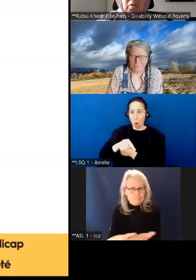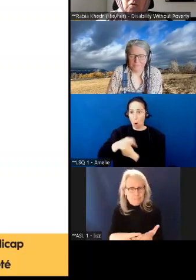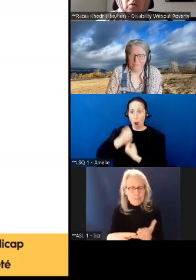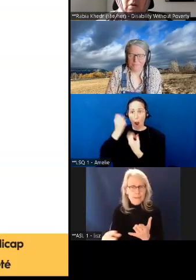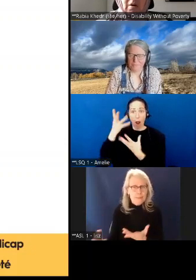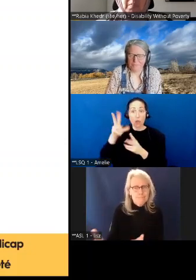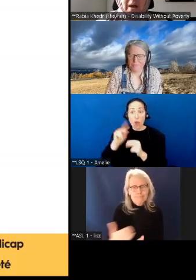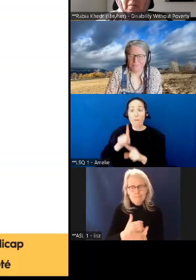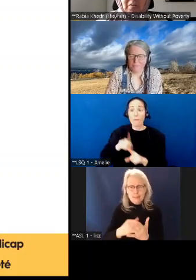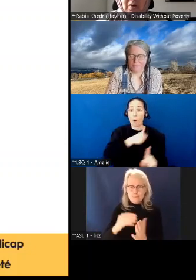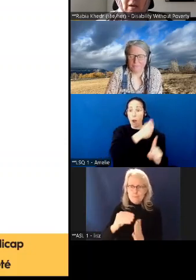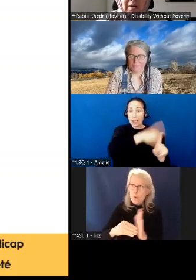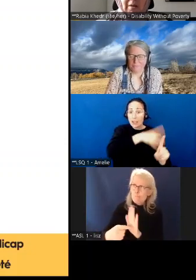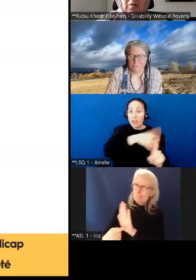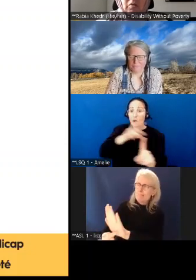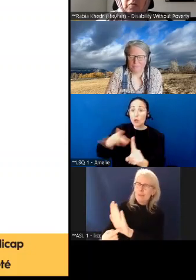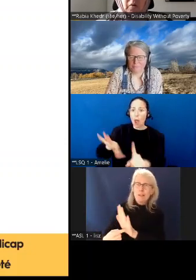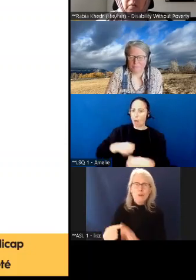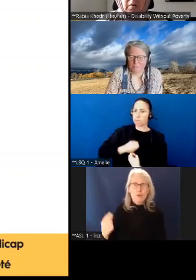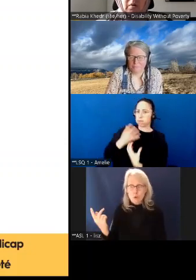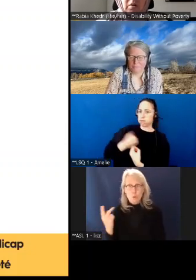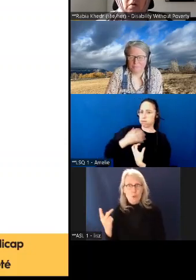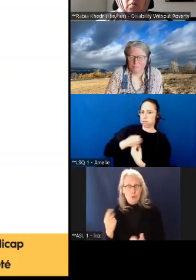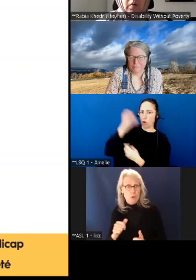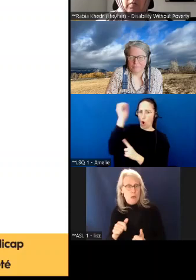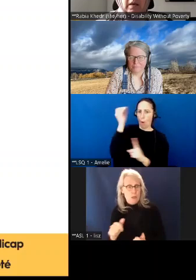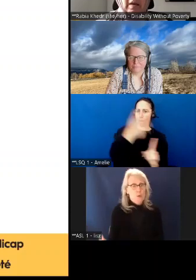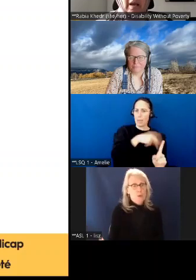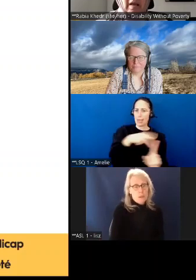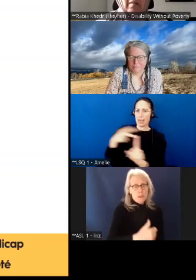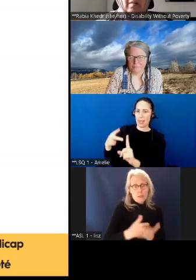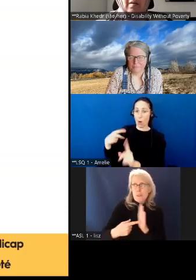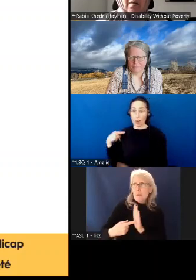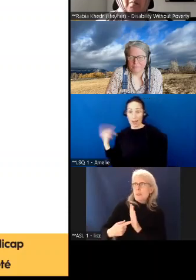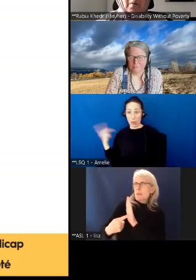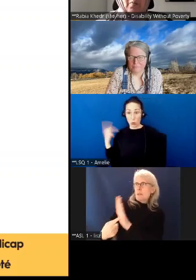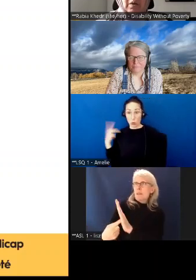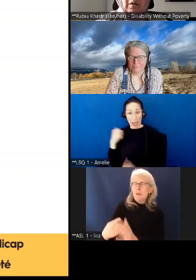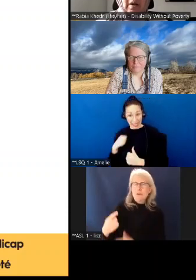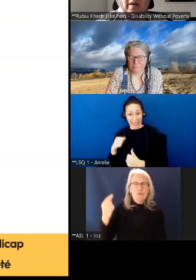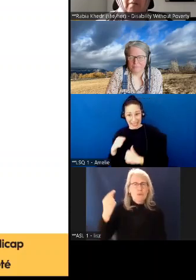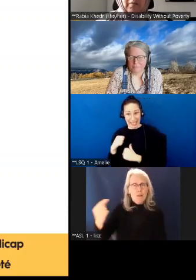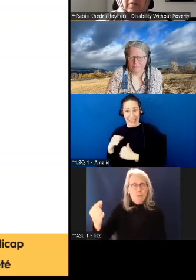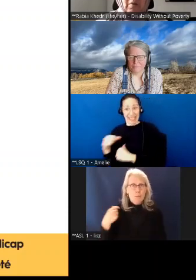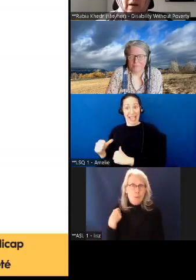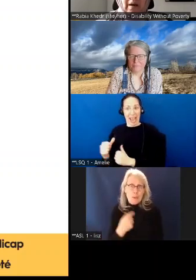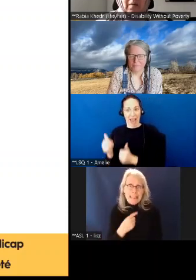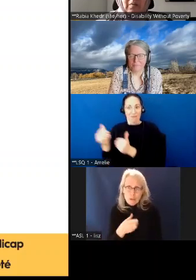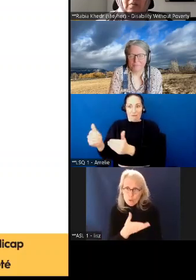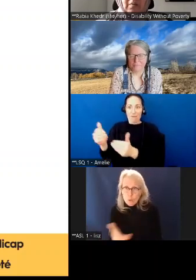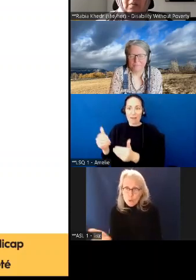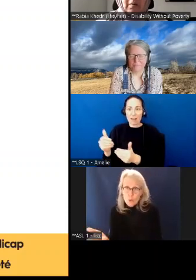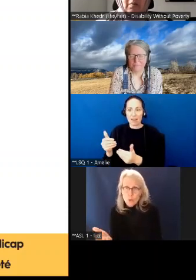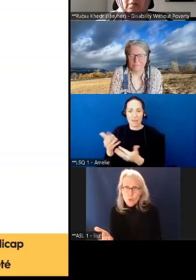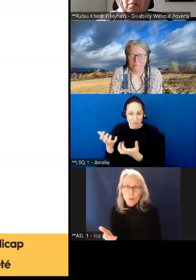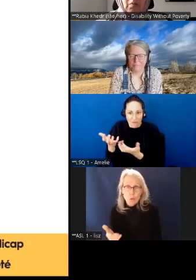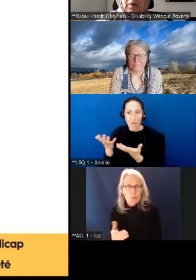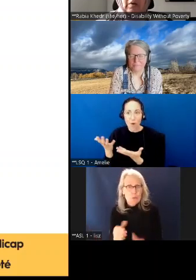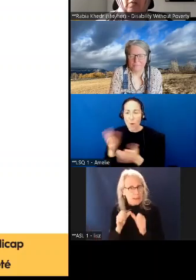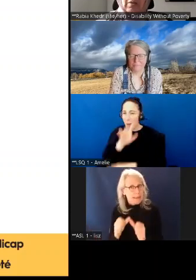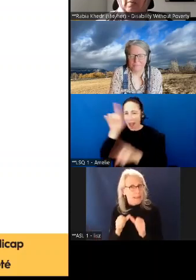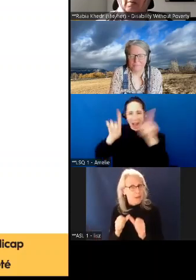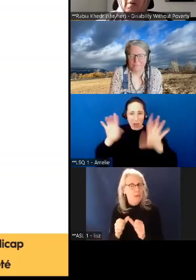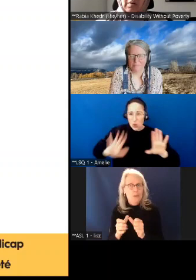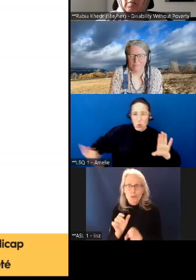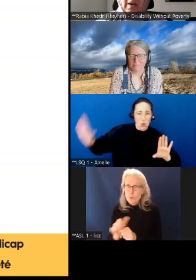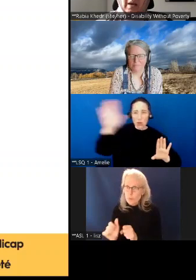-mêmes personnellement et exprimer nos points de vue. Michel et moi faisons de notre mieux pour faire avancer cela partout. Nous